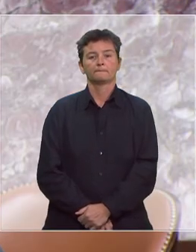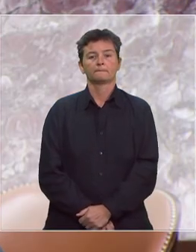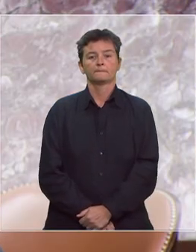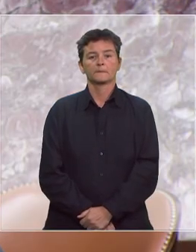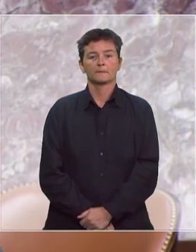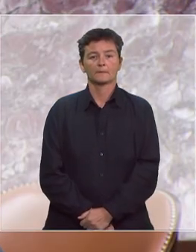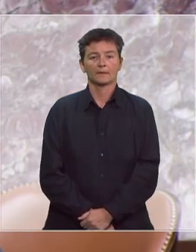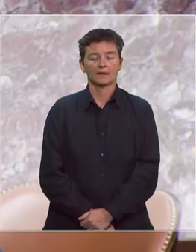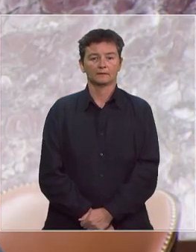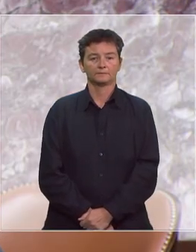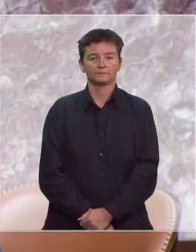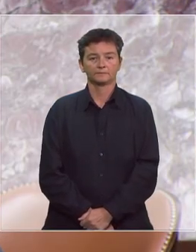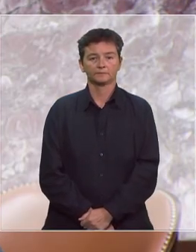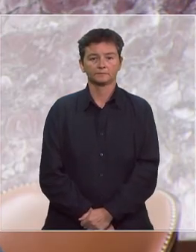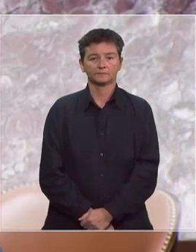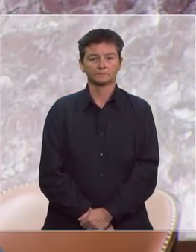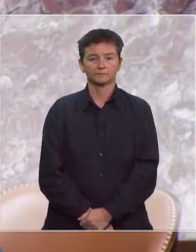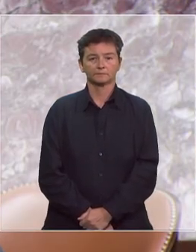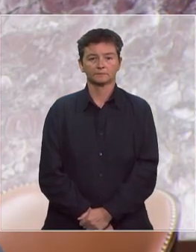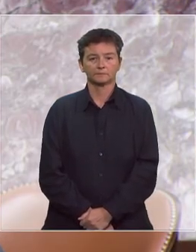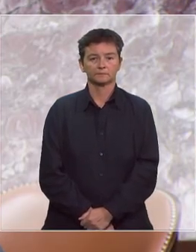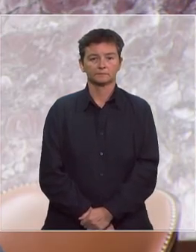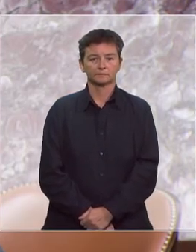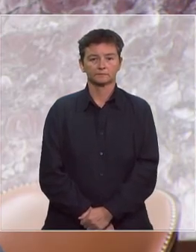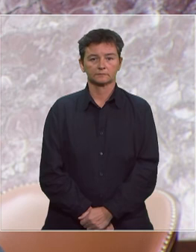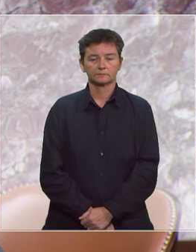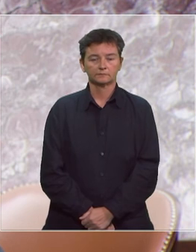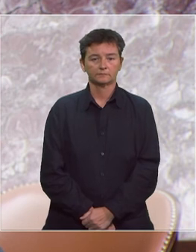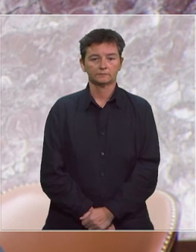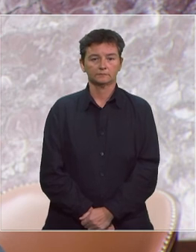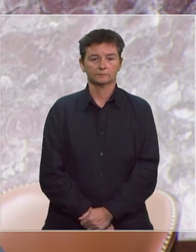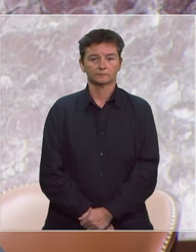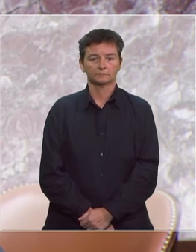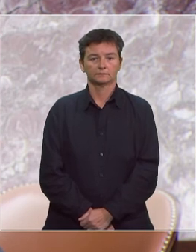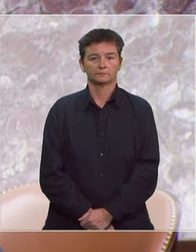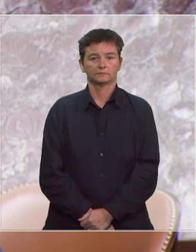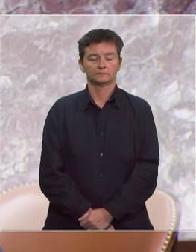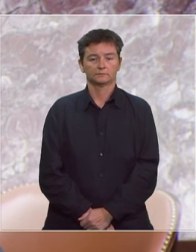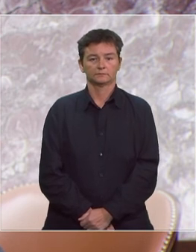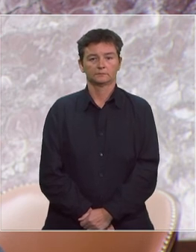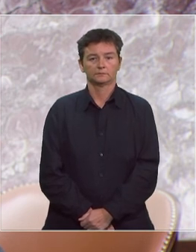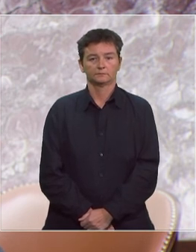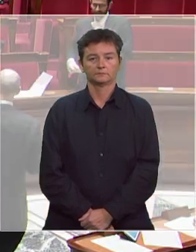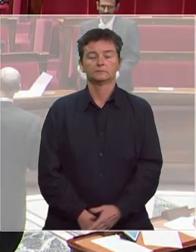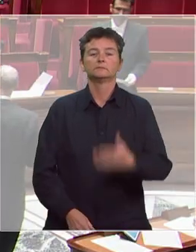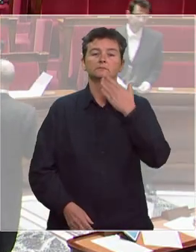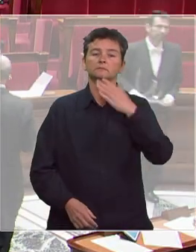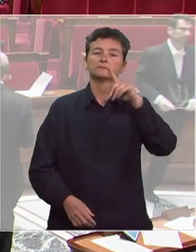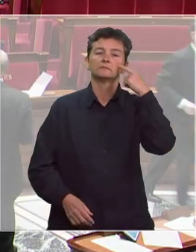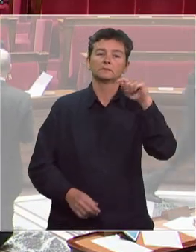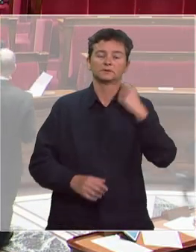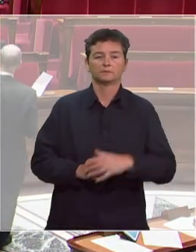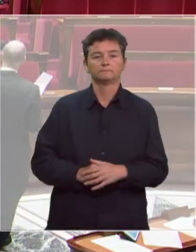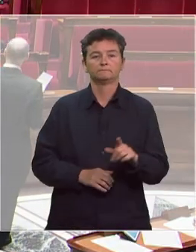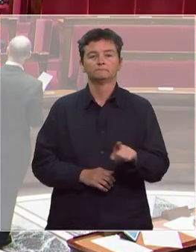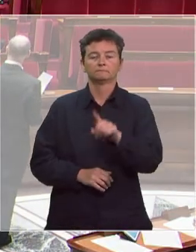Merci, monsieur le ministre. La parole est à monsieur Marc Delatte pour le groupe La République En Marche. Merci, monsieur le Président. Ma question